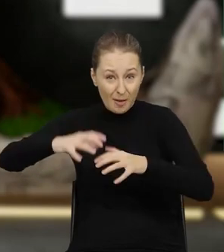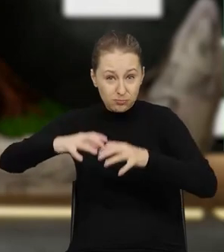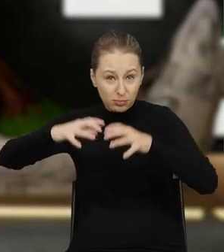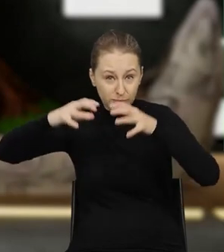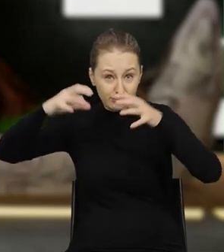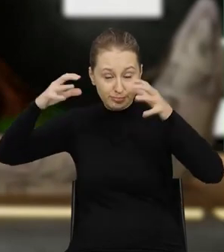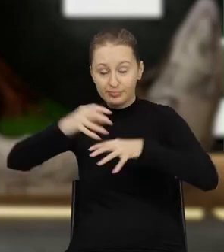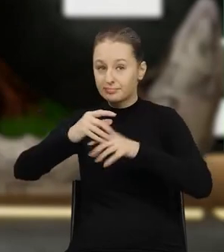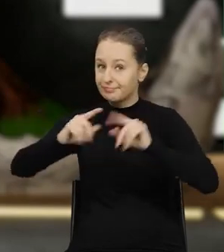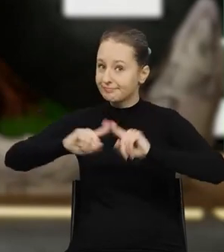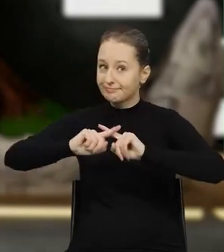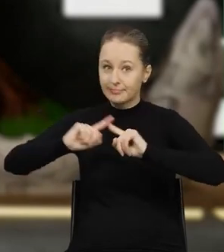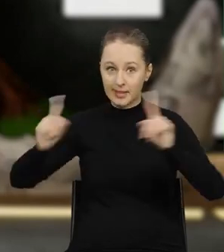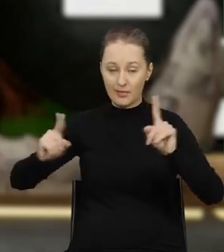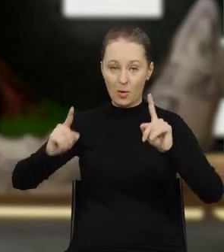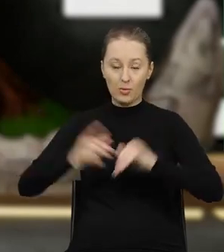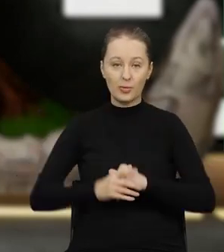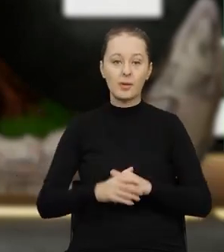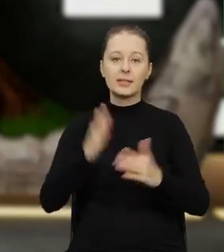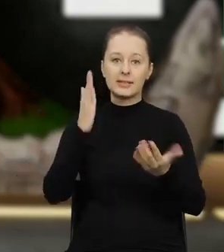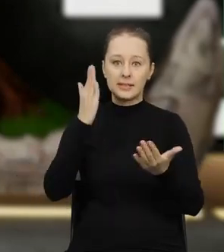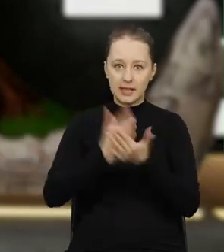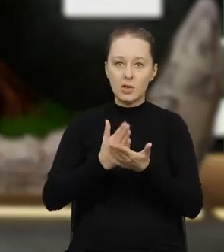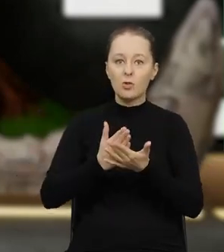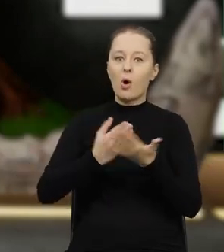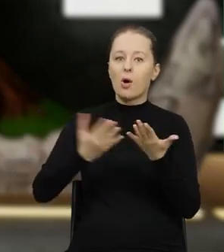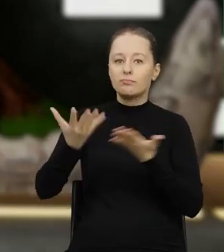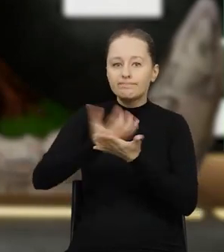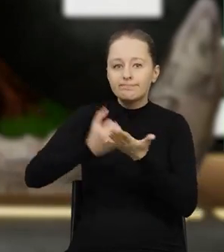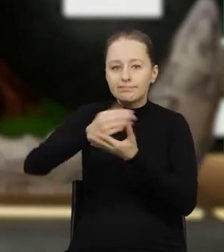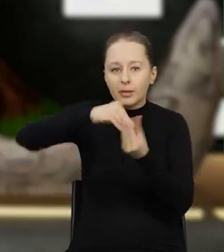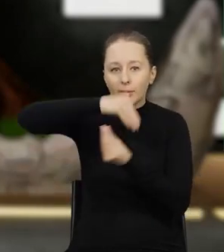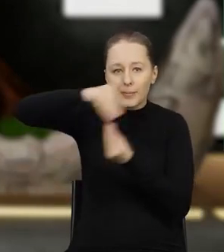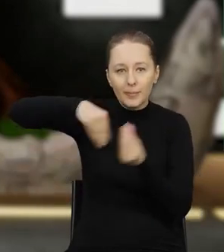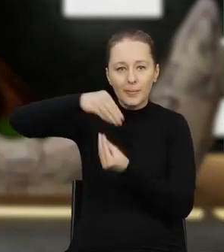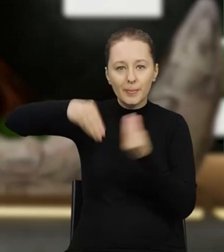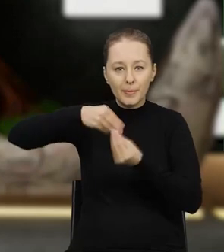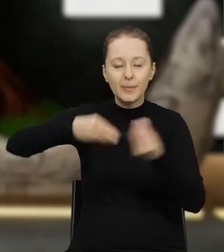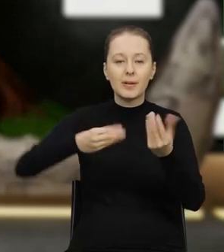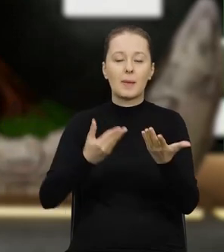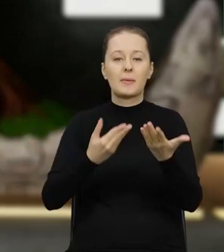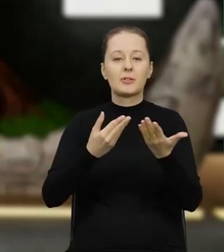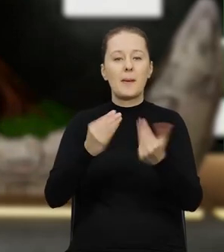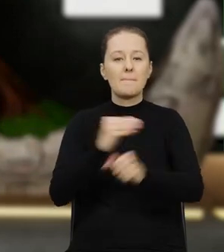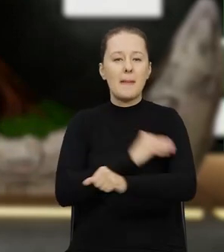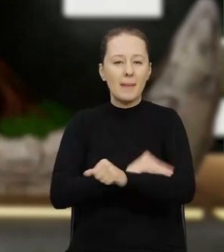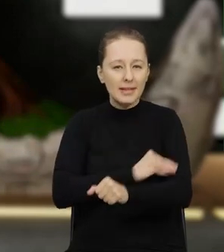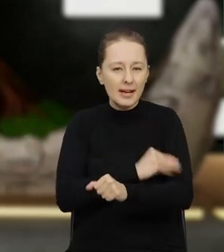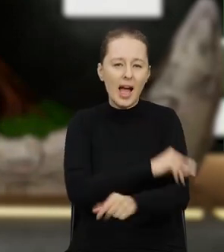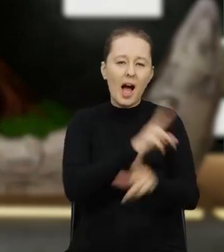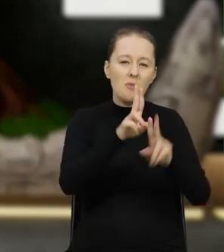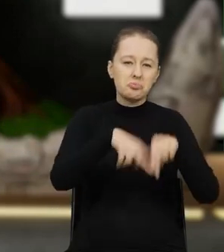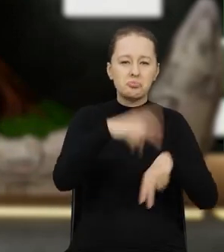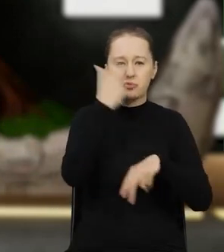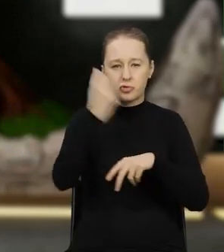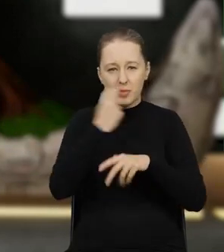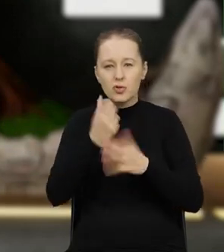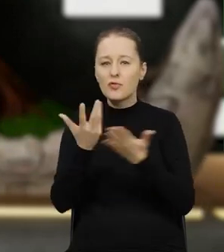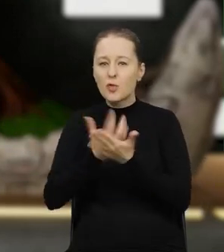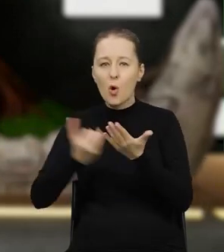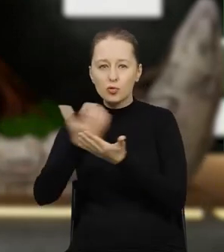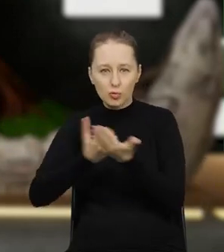jakby przy przywozie mamy do czynienia tylko z instalacjami odzysku, które ten przywieziony materiał wykorzystują